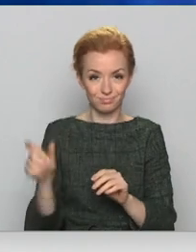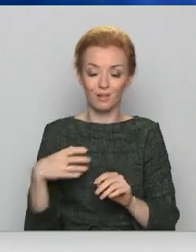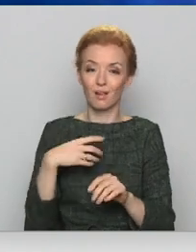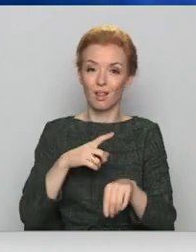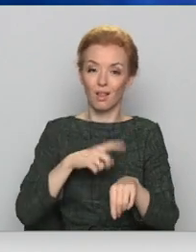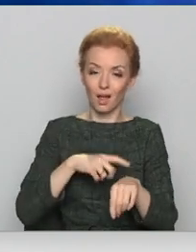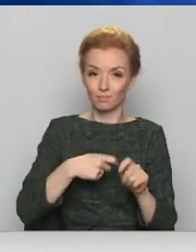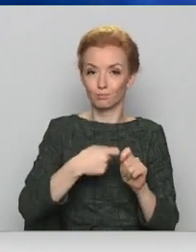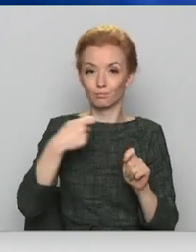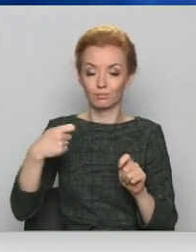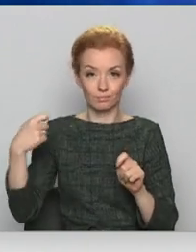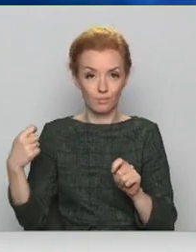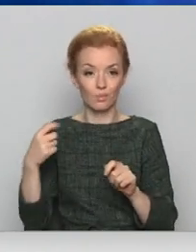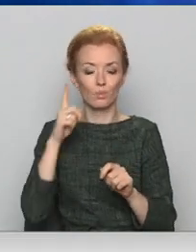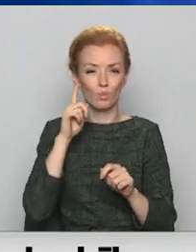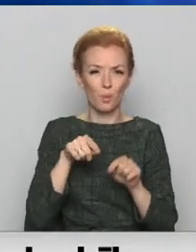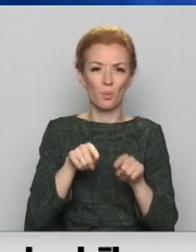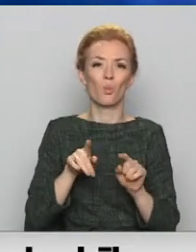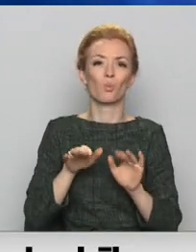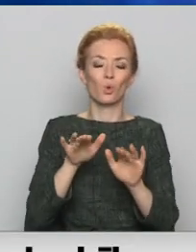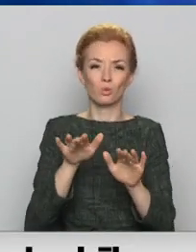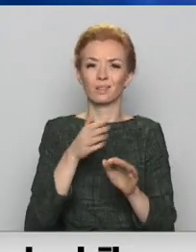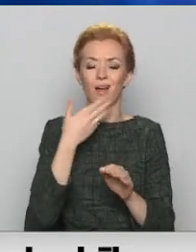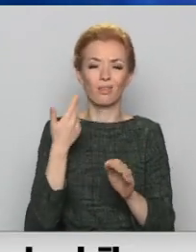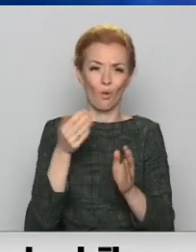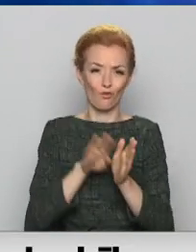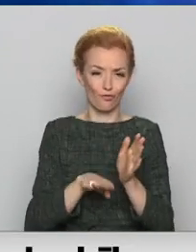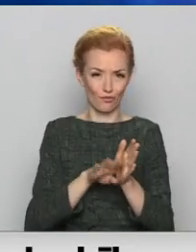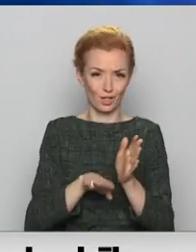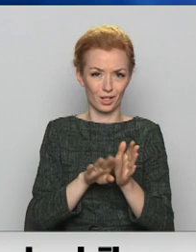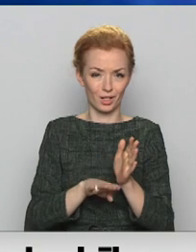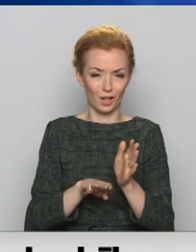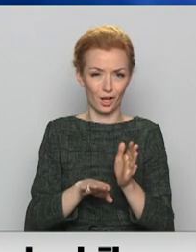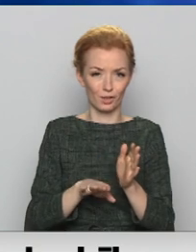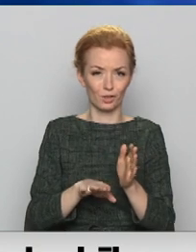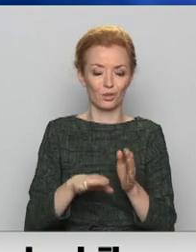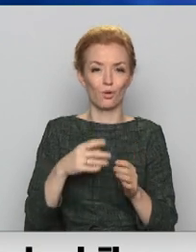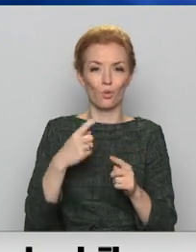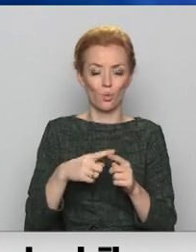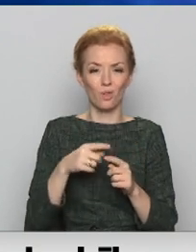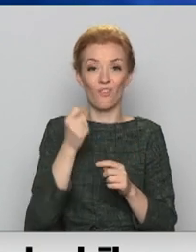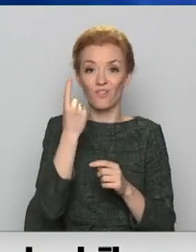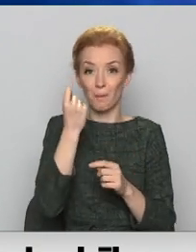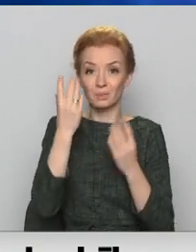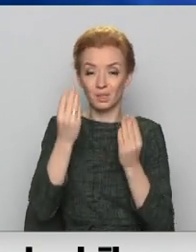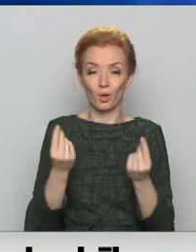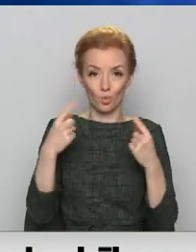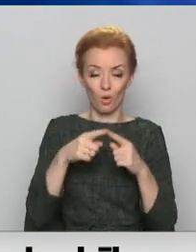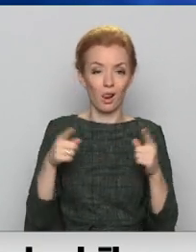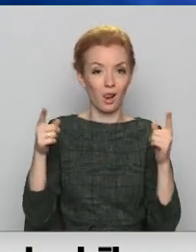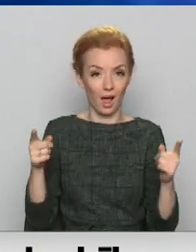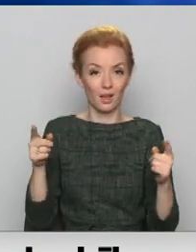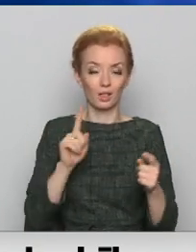epidemologu iesaistīja. Tas procesas mazliet viņi nav vienkārši, kā tagad liekas, ka 11 dienas izlēma. Līdz tām 11 dienām, kamēr tika, tur diezgan